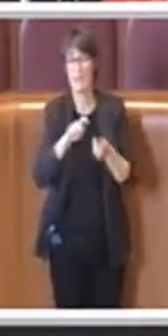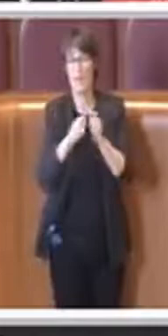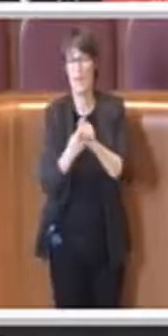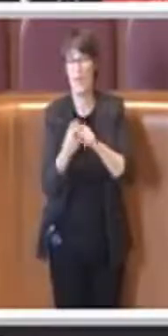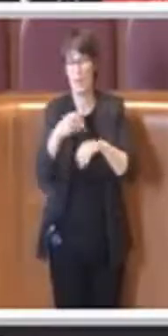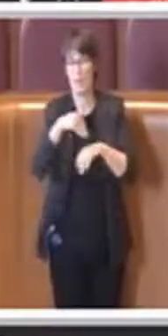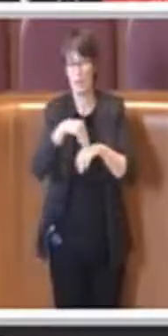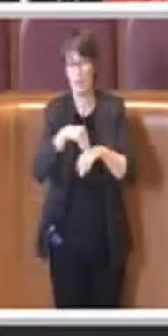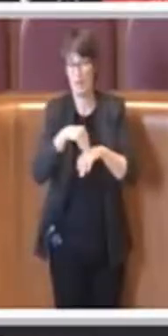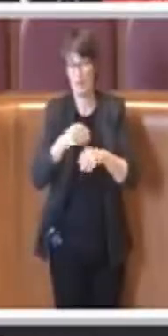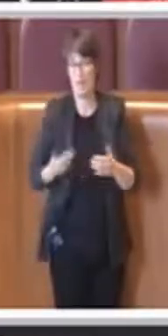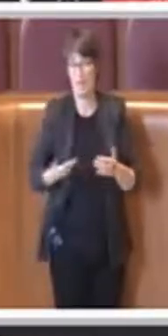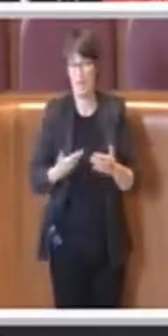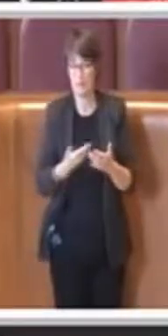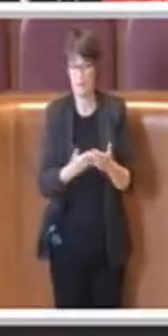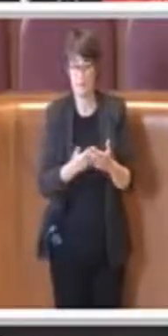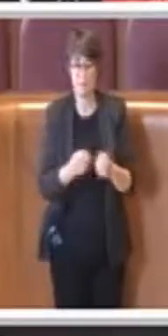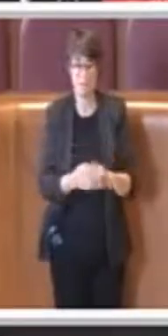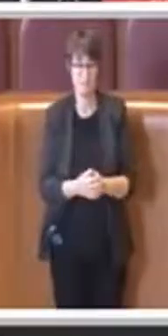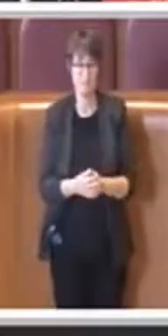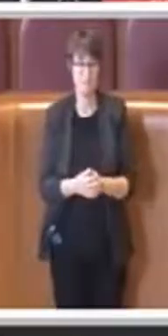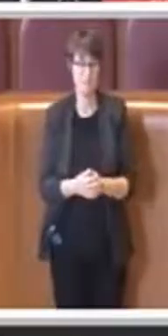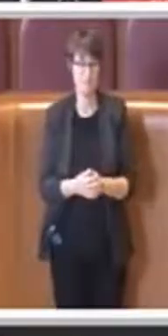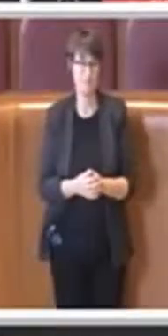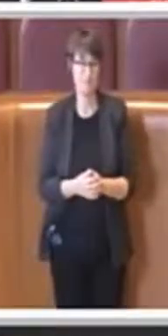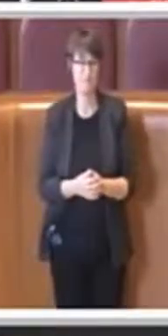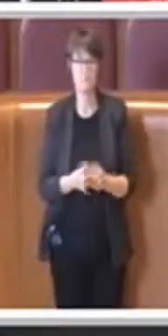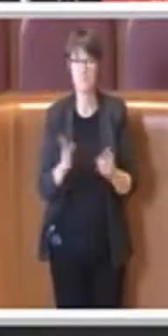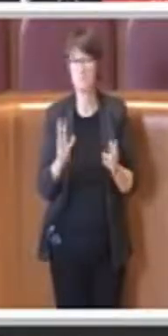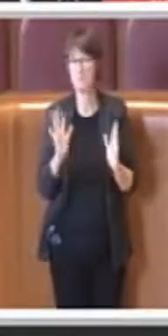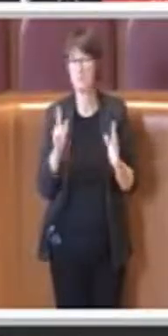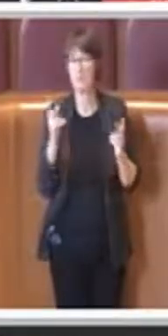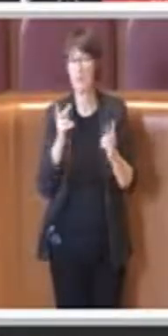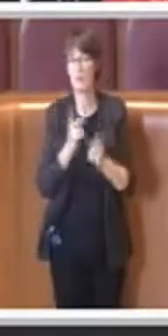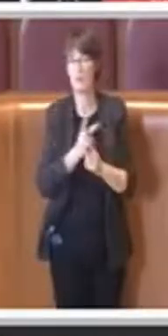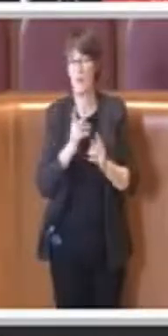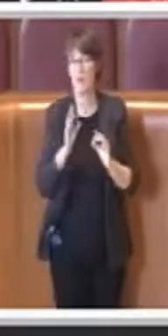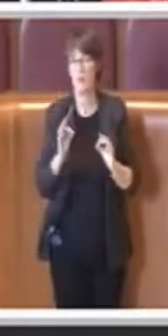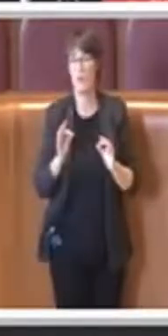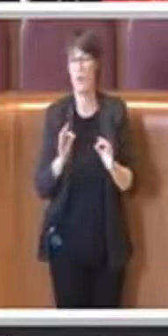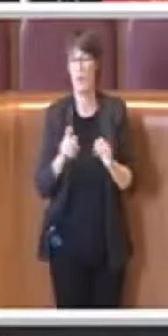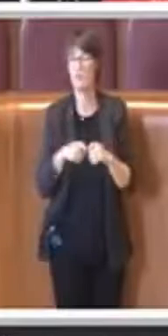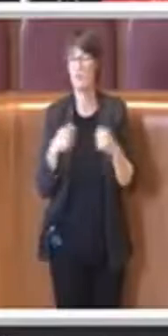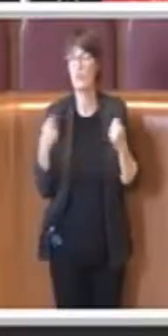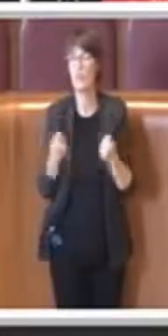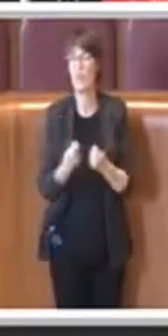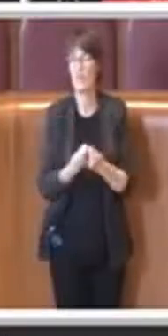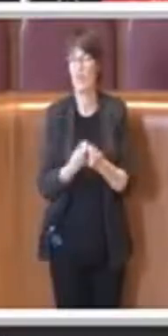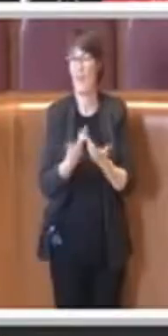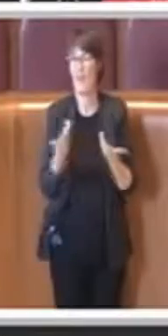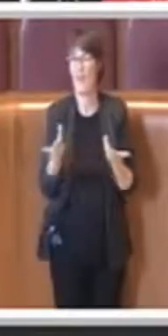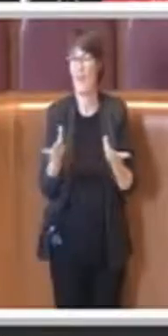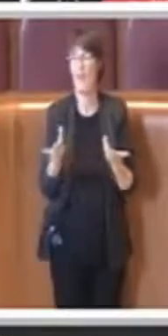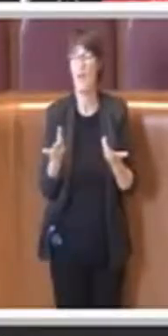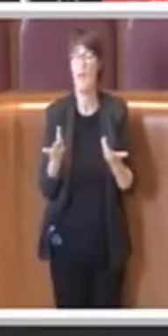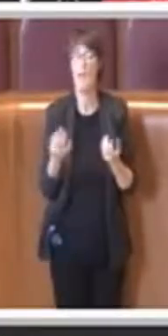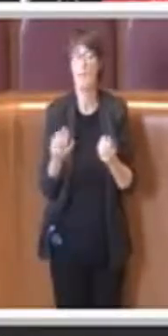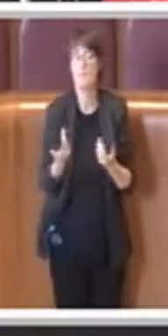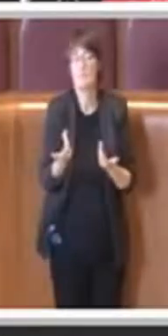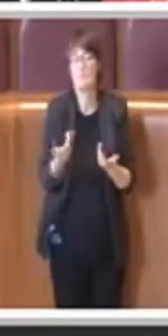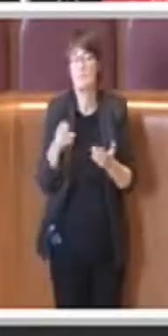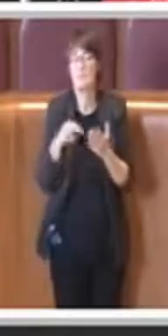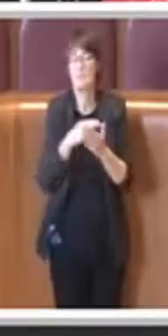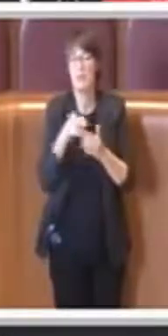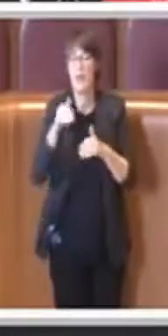concettualmente l'impianto del referendum consultivo di iniziativa dell'Assemblea Capitolina, ecco